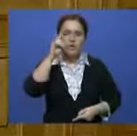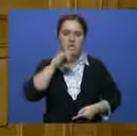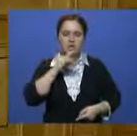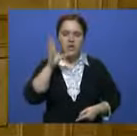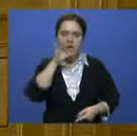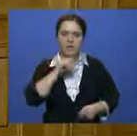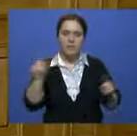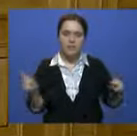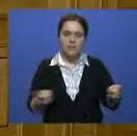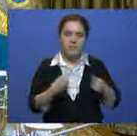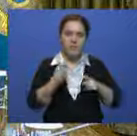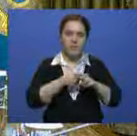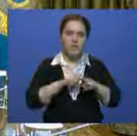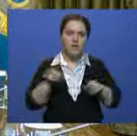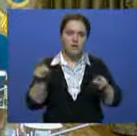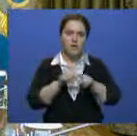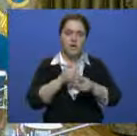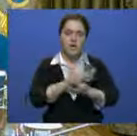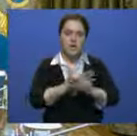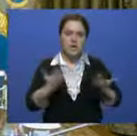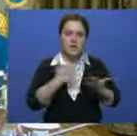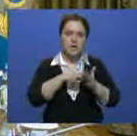программы в сочетании с другими приоритетами внешней политики страны. субтитров А.Семкин Корректор.Егорова